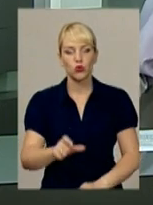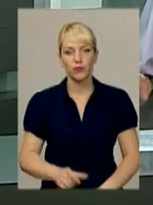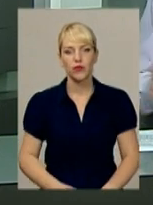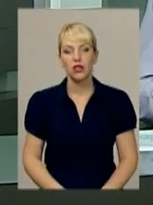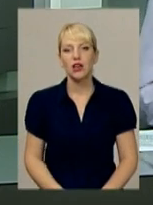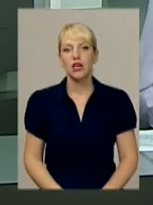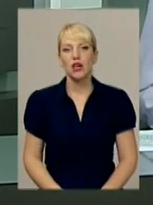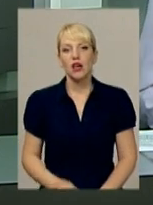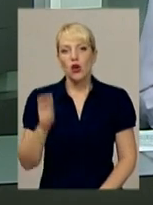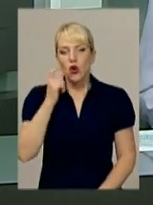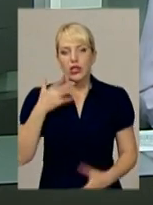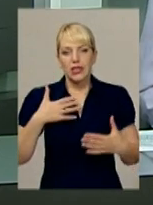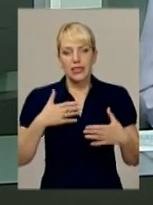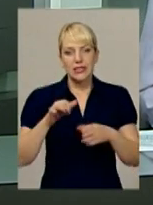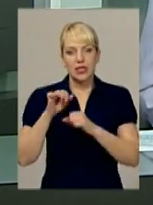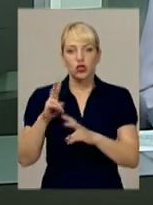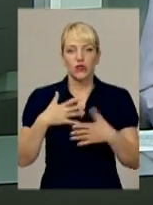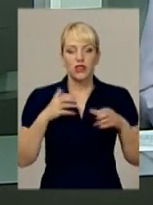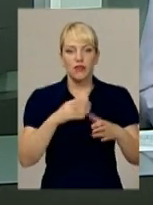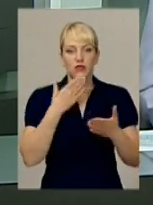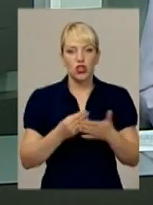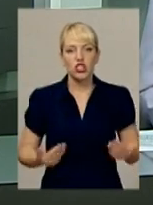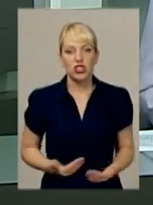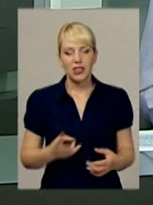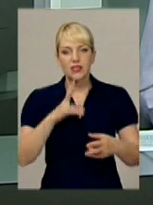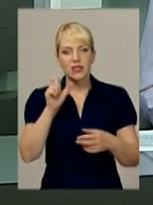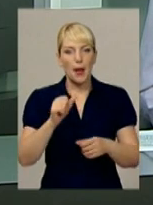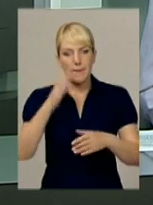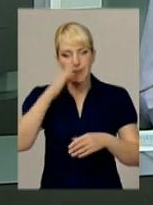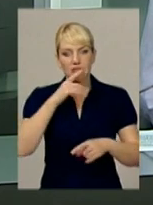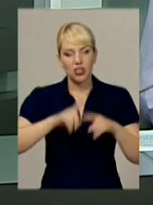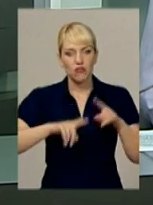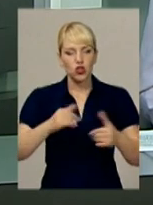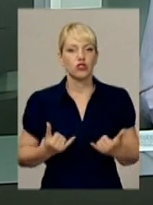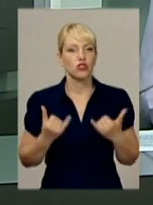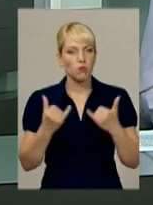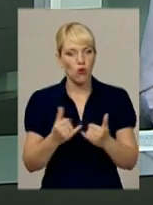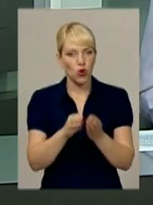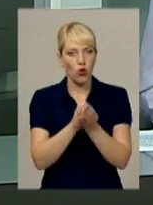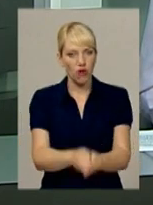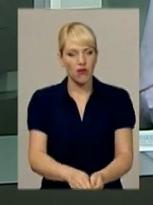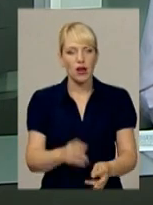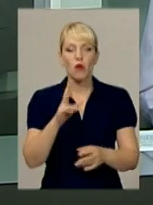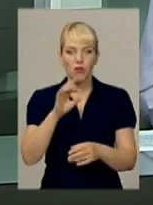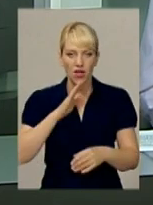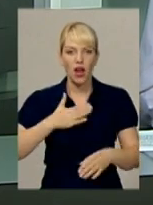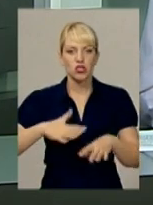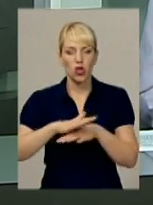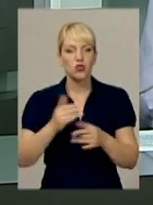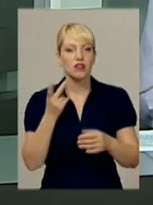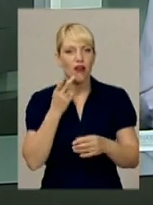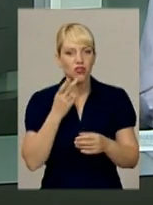Українських захисників, які віддали життя за батьківщину, ховають із почистями, бо наш народ завжди шанував своїх героїв. Утім,